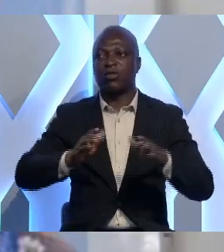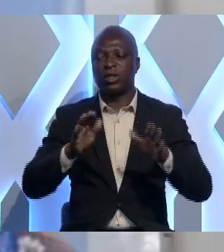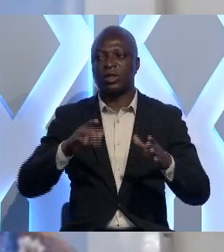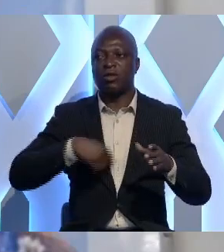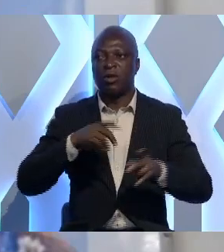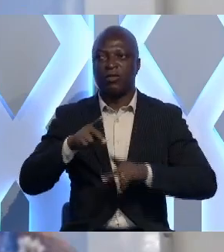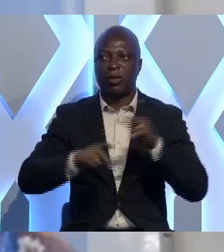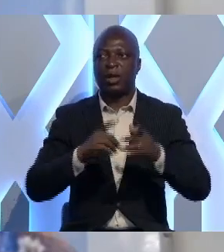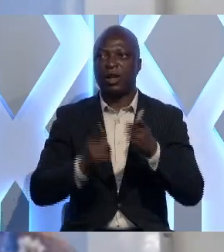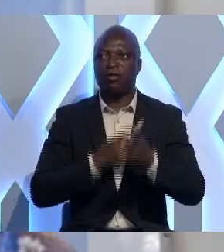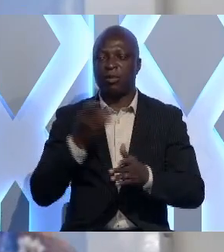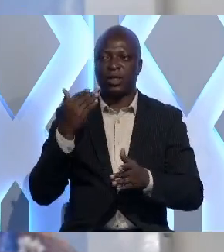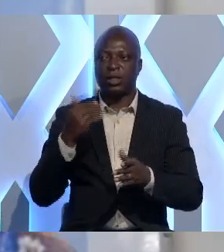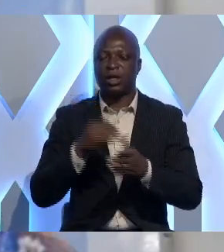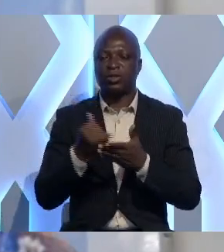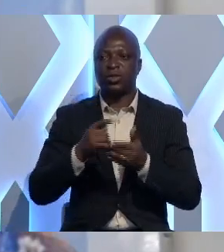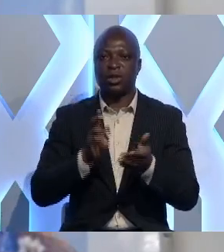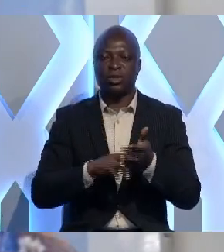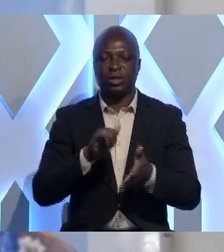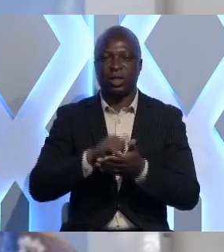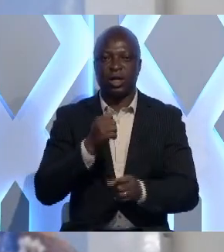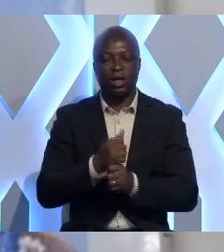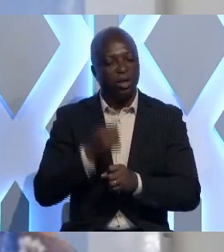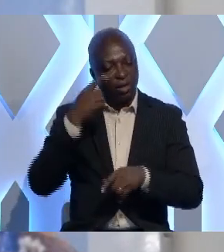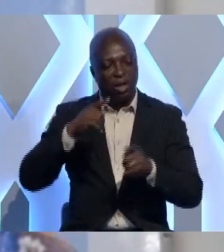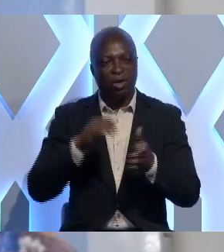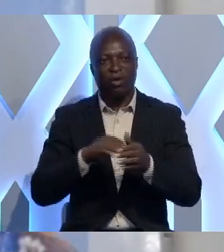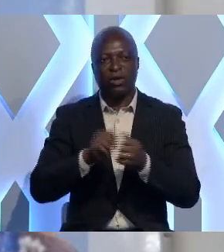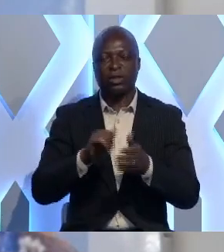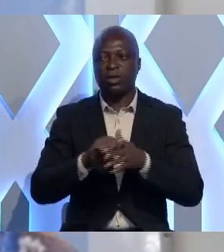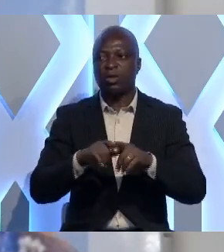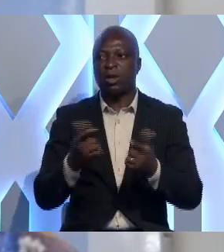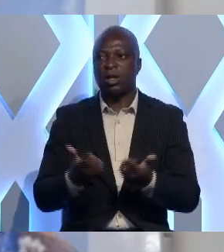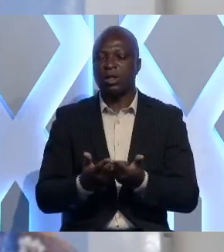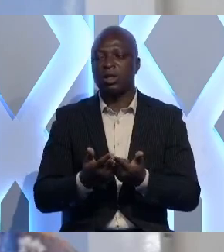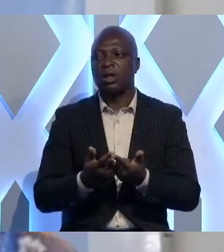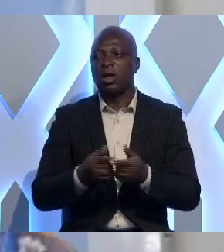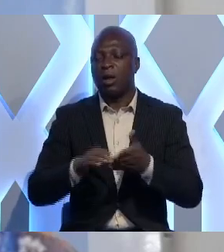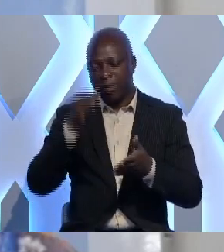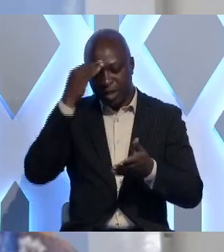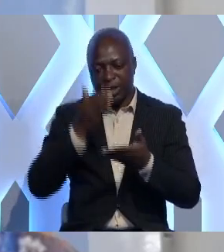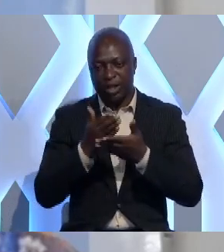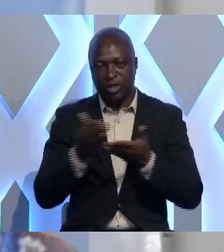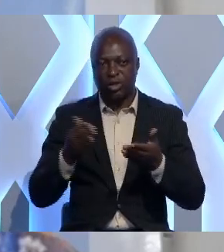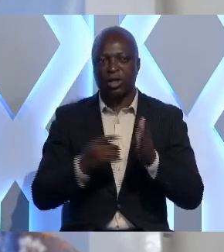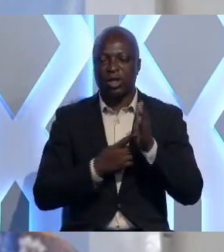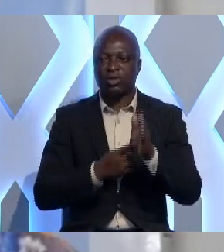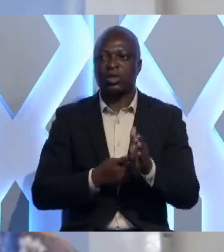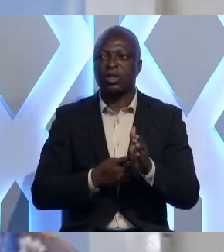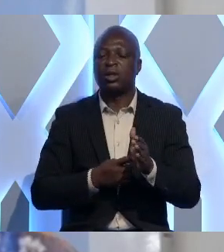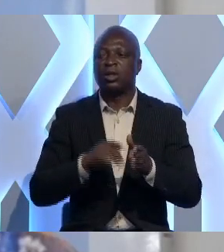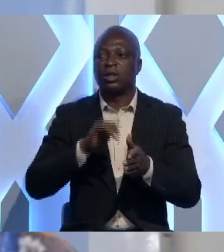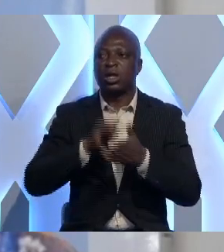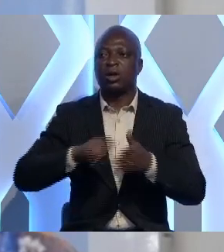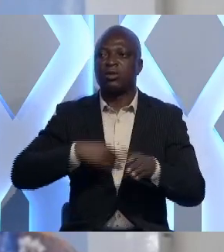fait le parc la dernière fois en juillet de cette année pour aller encore à Elmina en prendre encore quelque chose et venir ajouter. Donc c'est